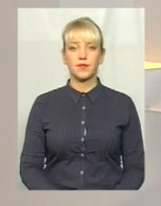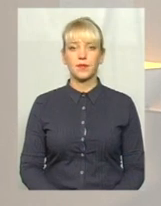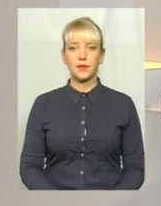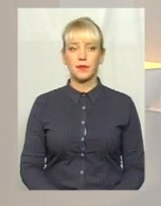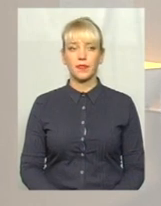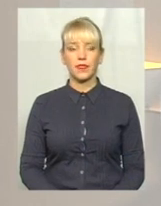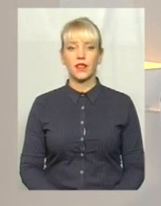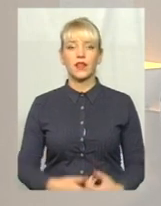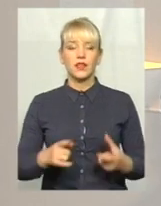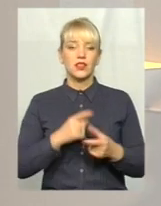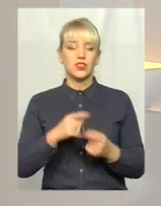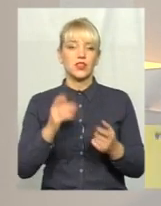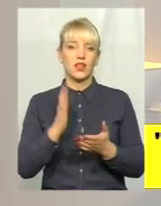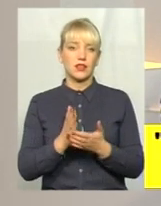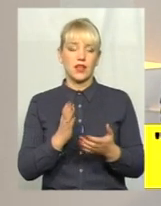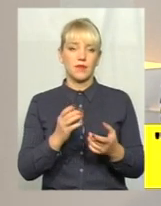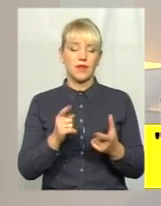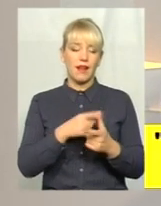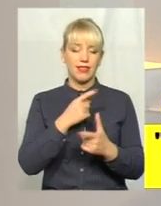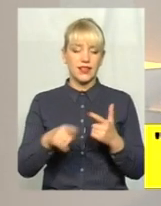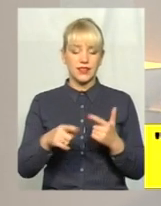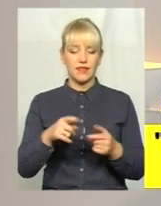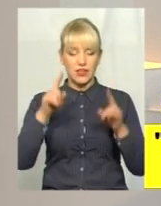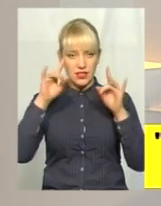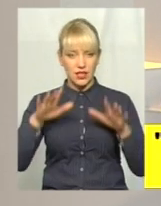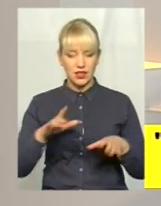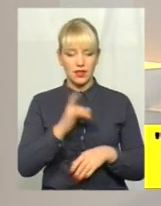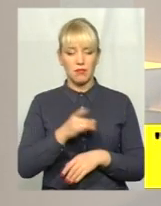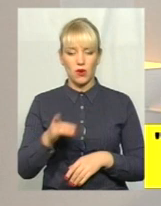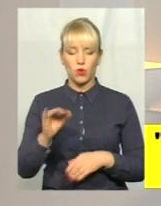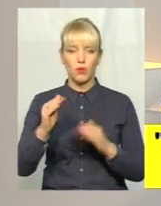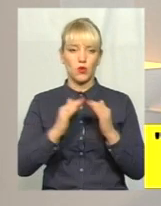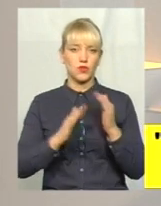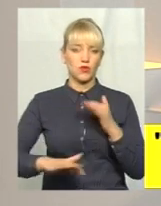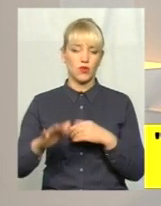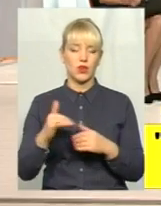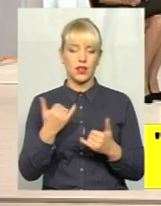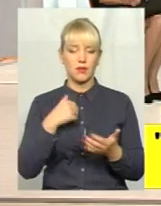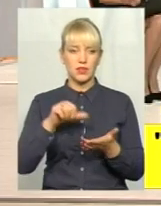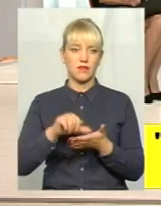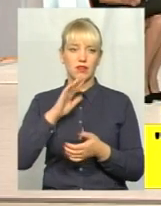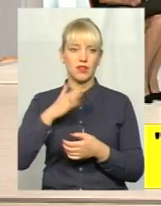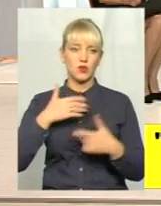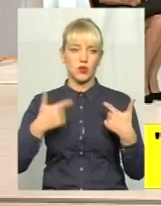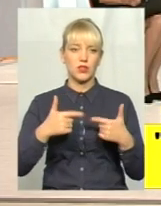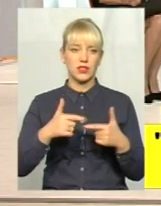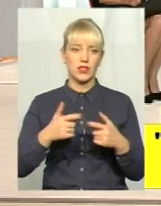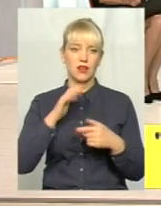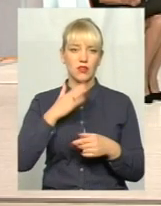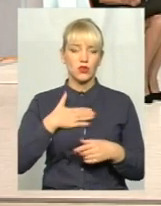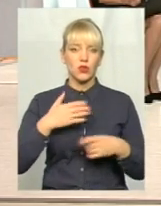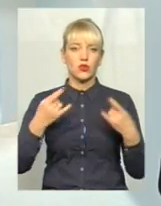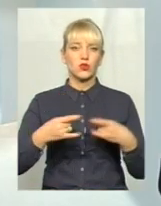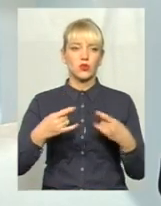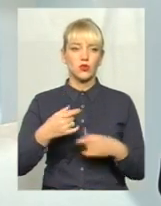Чи є альтернатива стихійним парковкам у дворах? Говоримо сьогодні. Я представляю вам гостей нашої студії. Іван